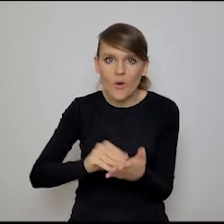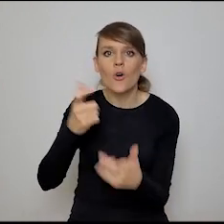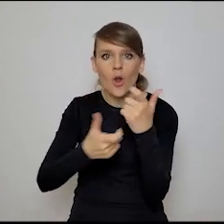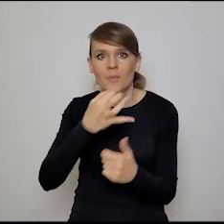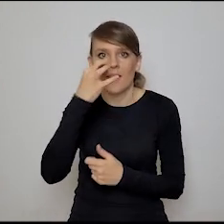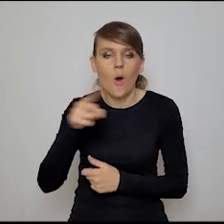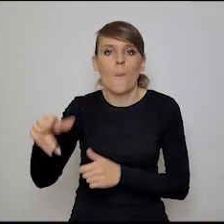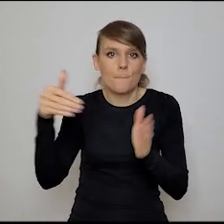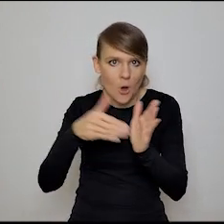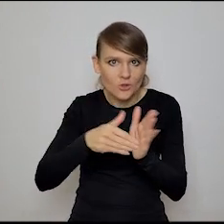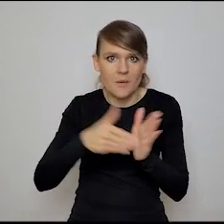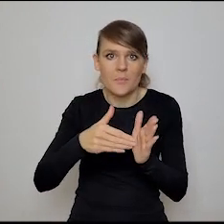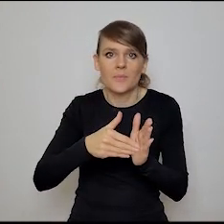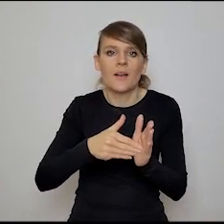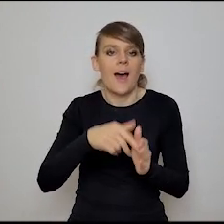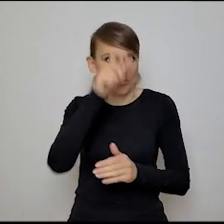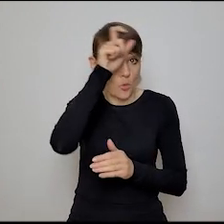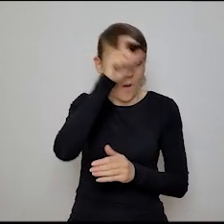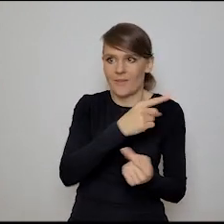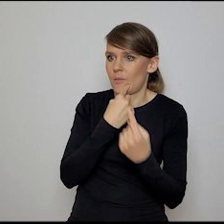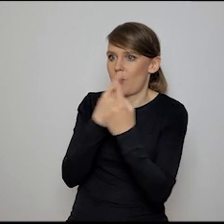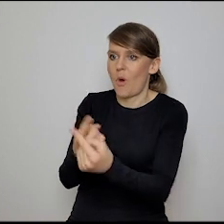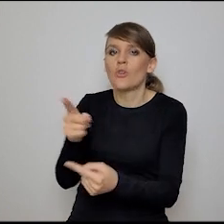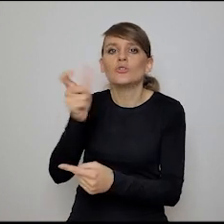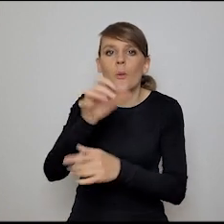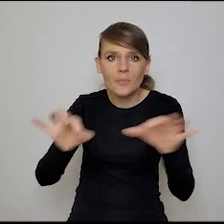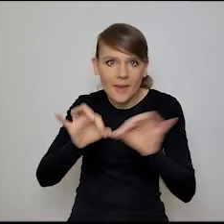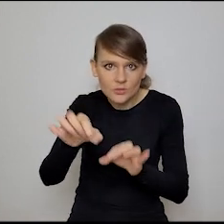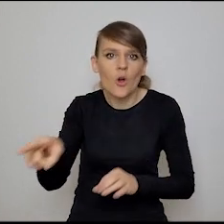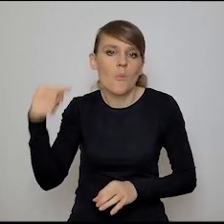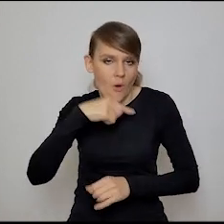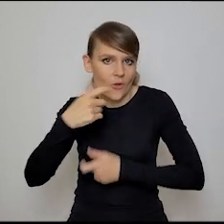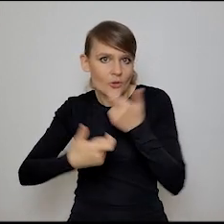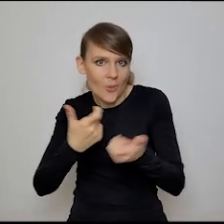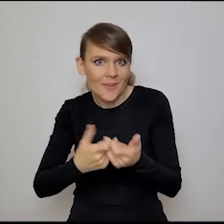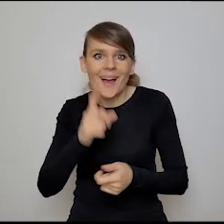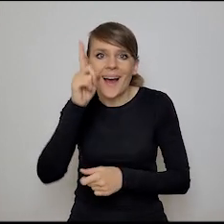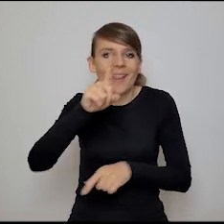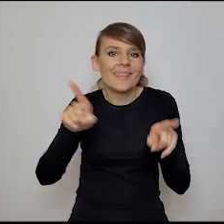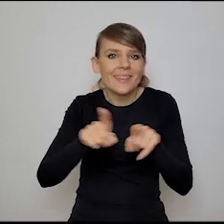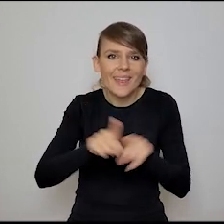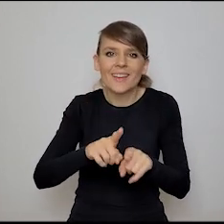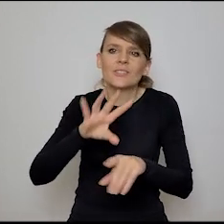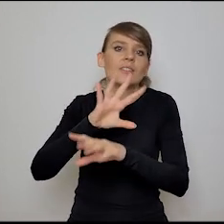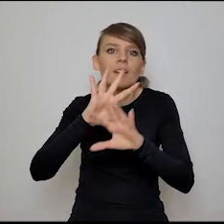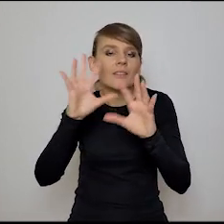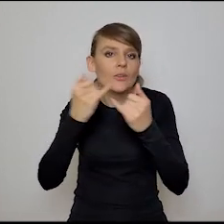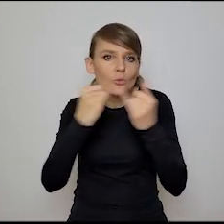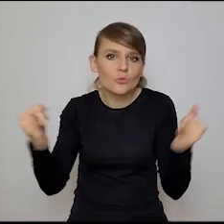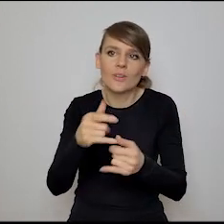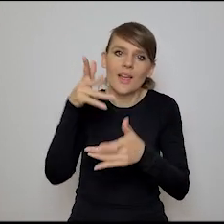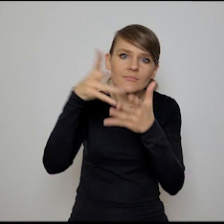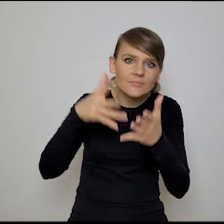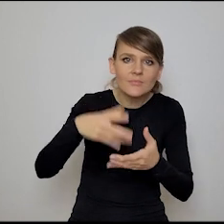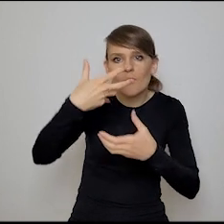Potrzebuje człowieka, żeby jej powiedział, co ma mierzyć i potrafi to robić w mianie tego, ale też te wszystkie predykcje, a co tam idzie klasyfikacje,